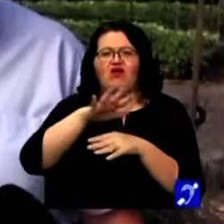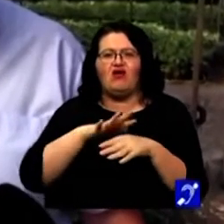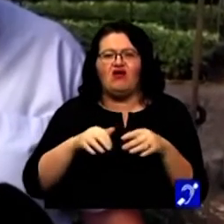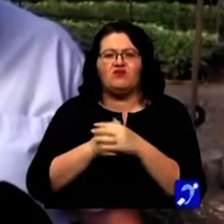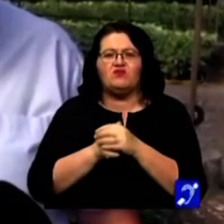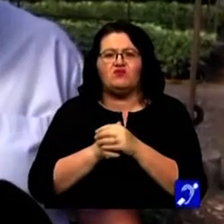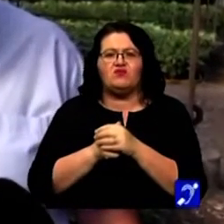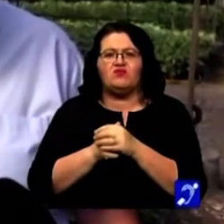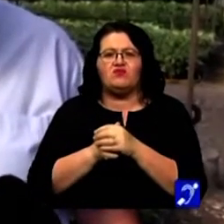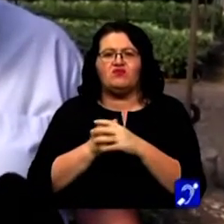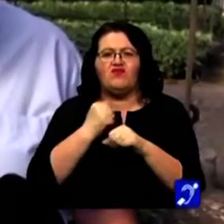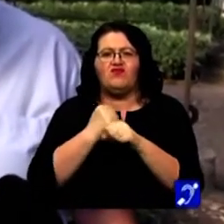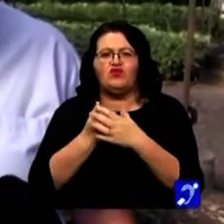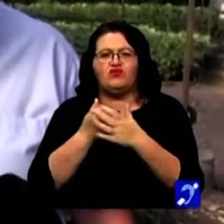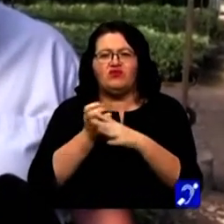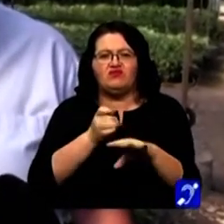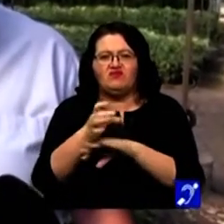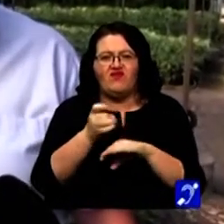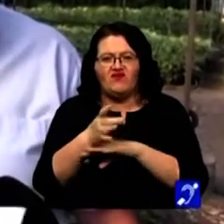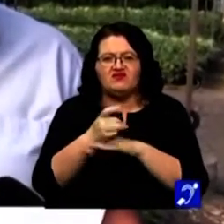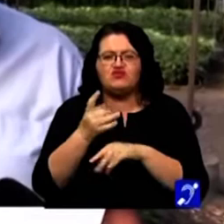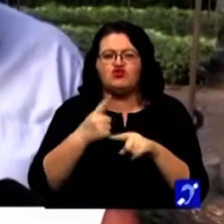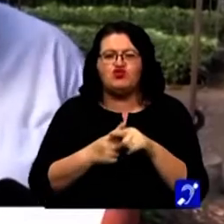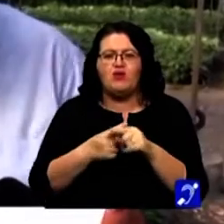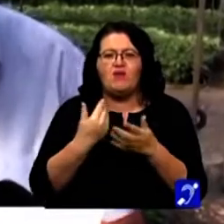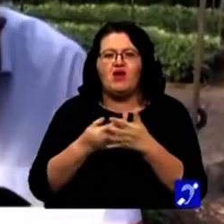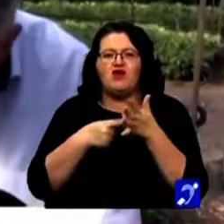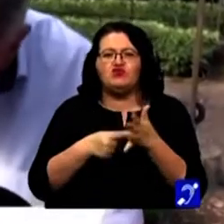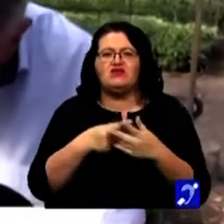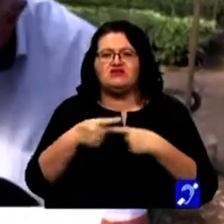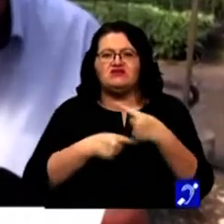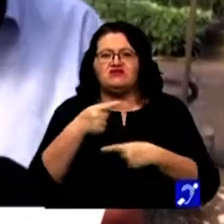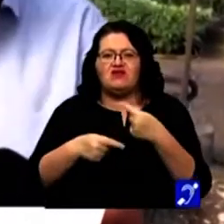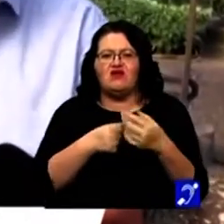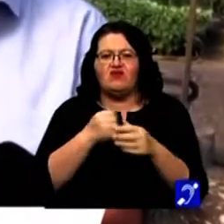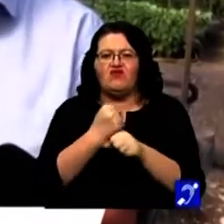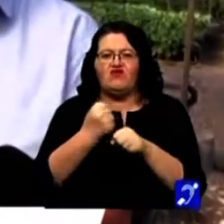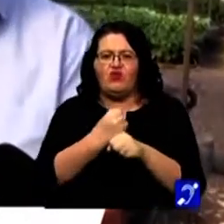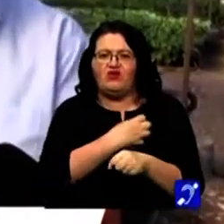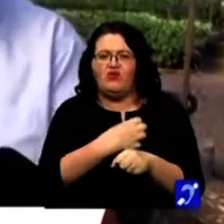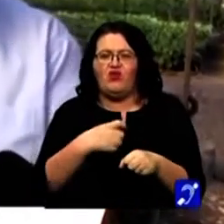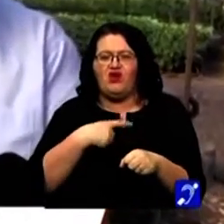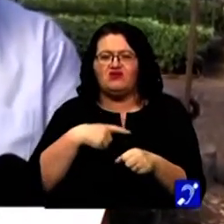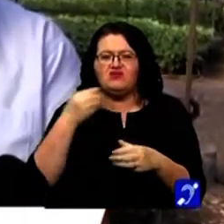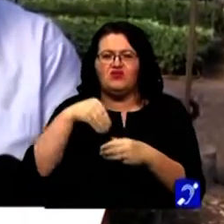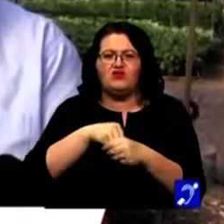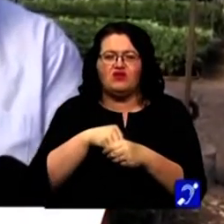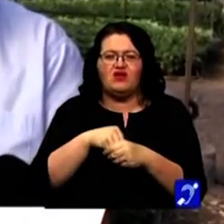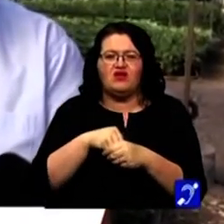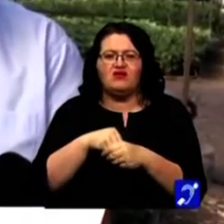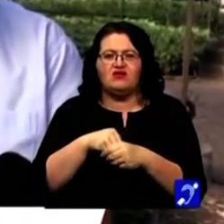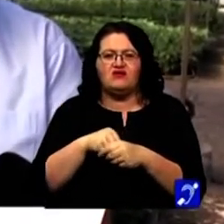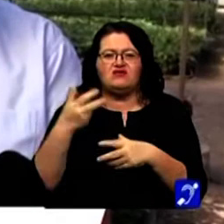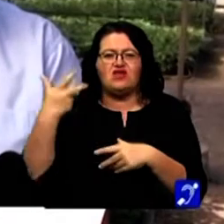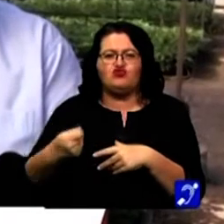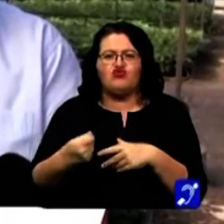producția comercială, și pe acest sistem radicular foarte bogat se inoculează, practic se injectează o